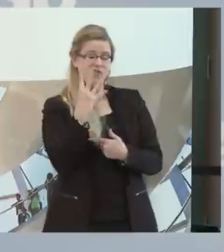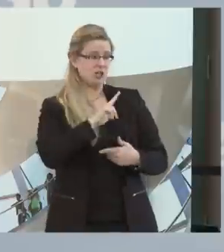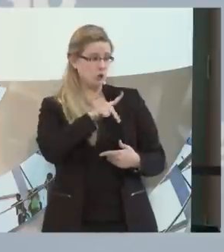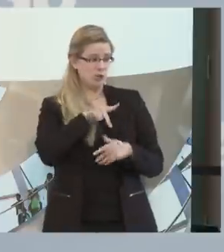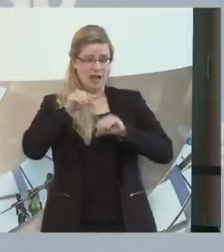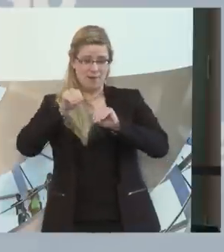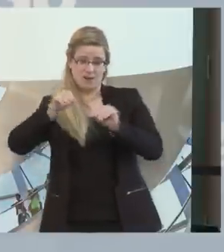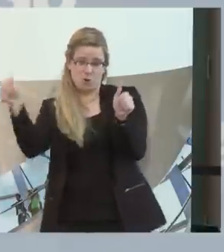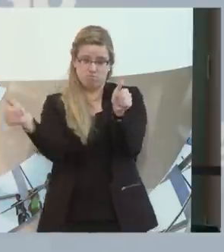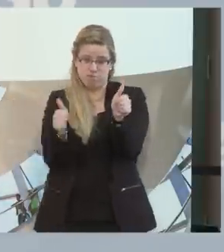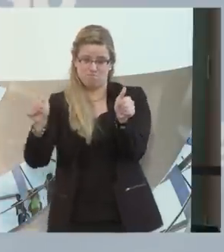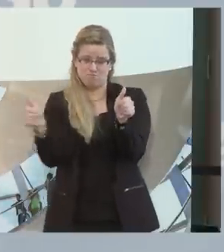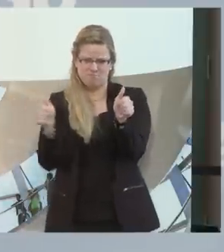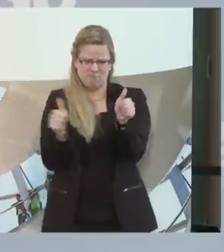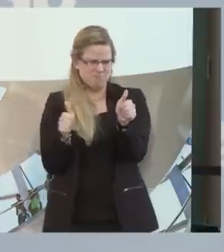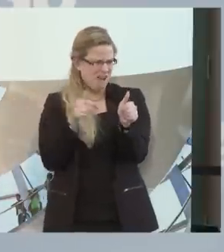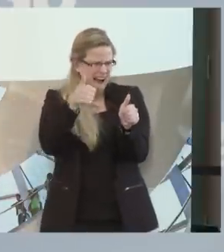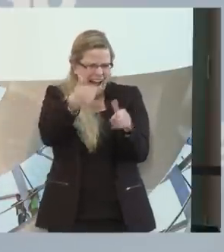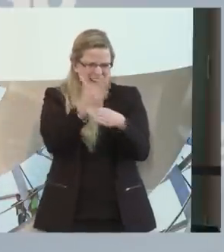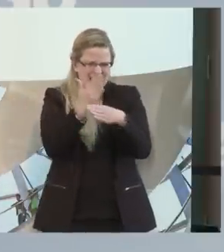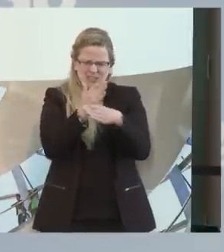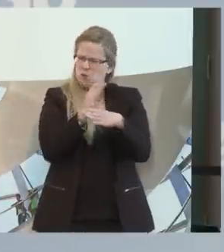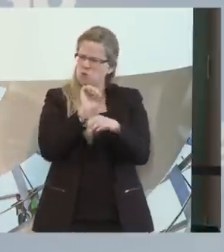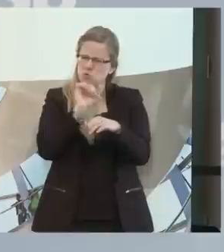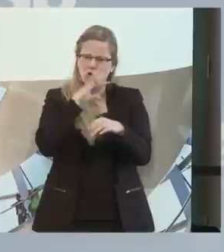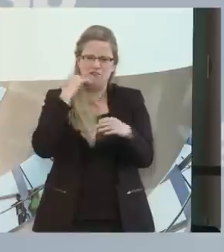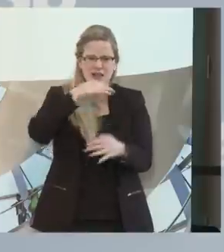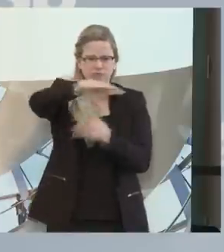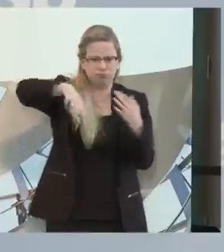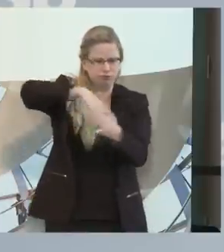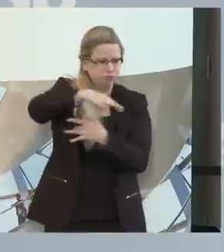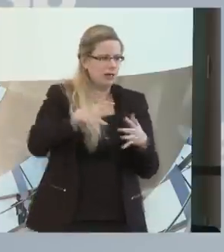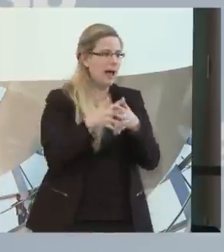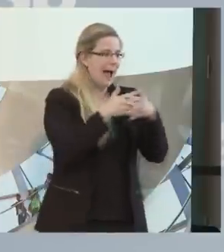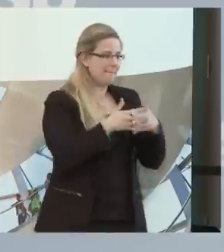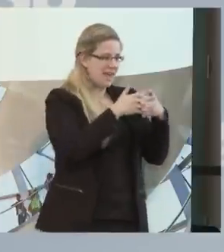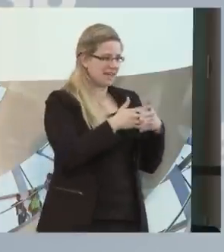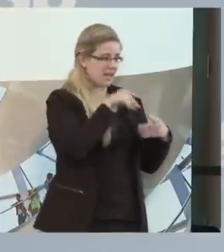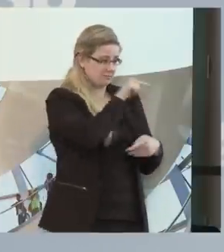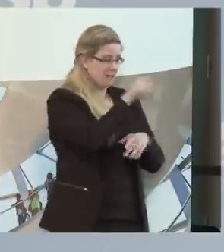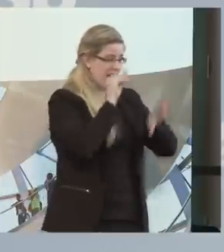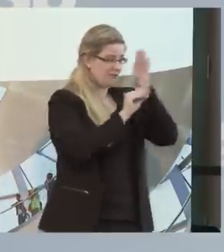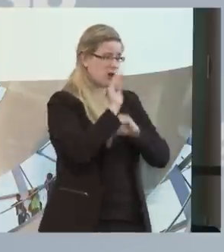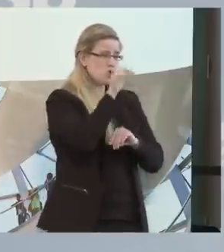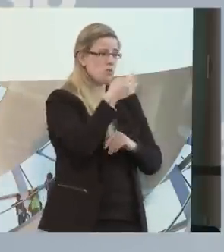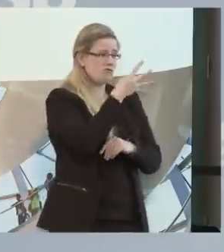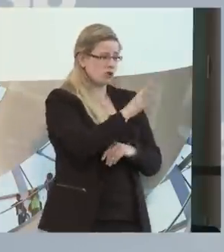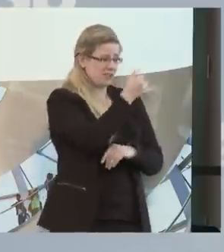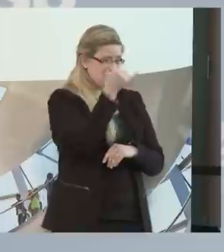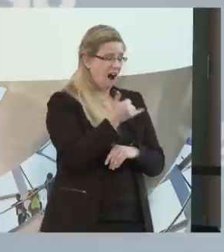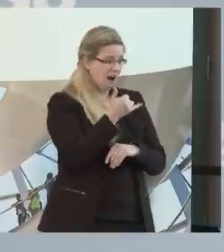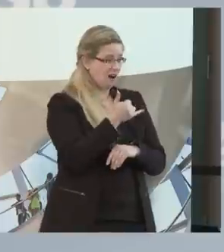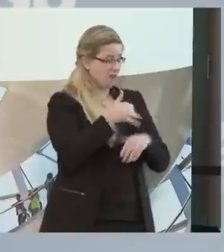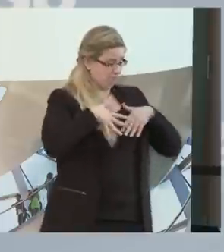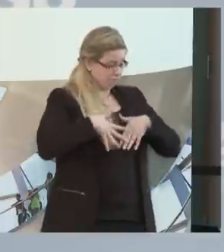sich vor, was für eine Unruhe in dieser Klasse ist. In Amerika, die seit 40 Jahren Erfahrung mit Inklusion in der Schule haben, besteht